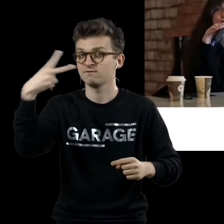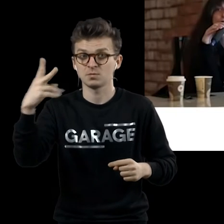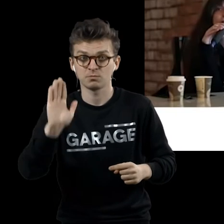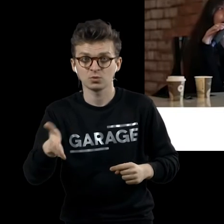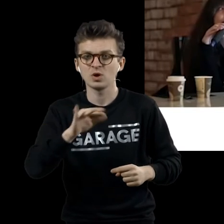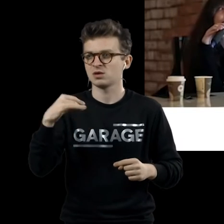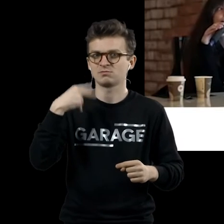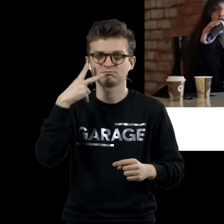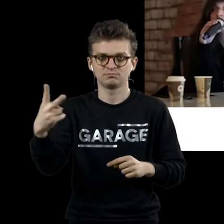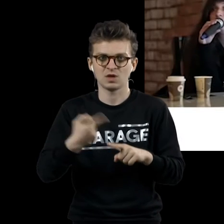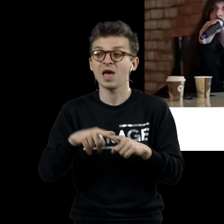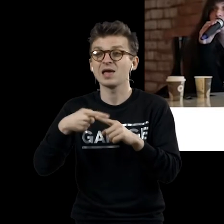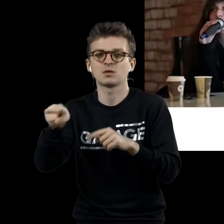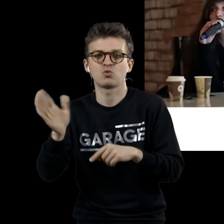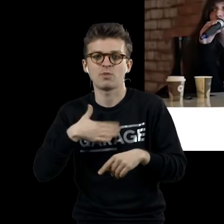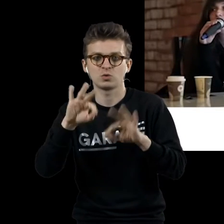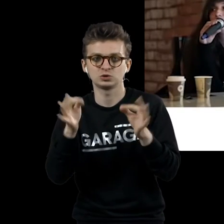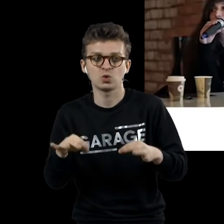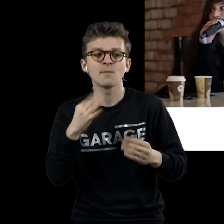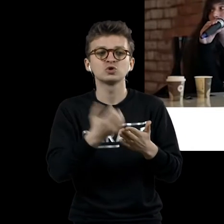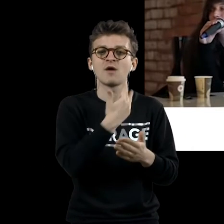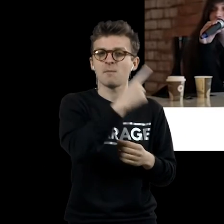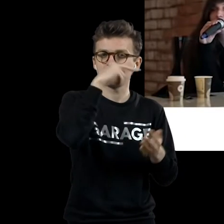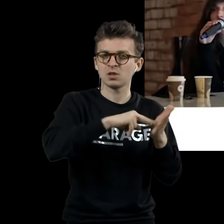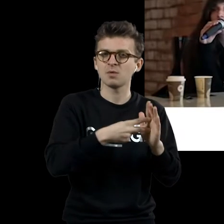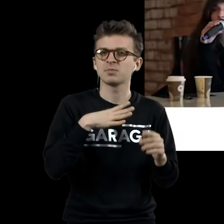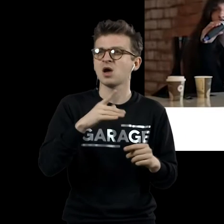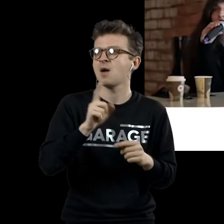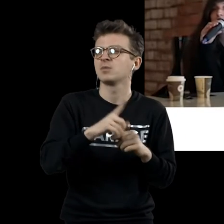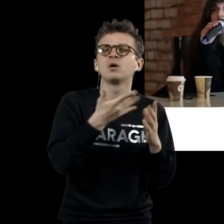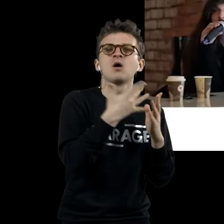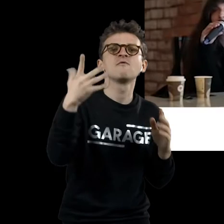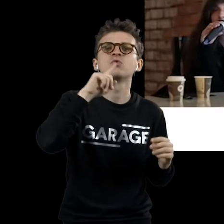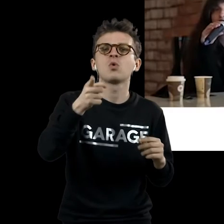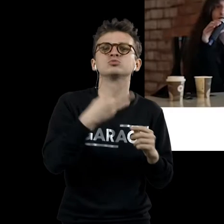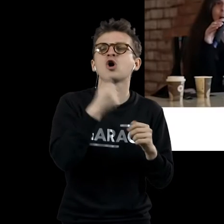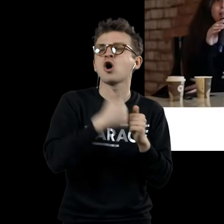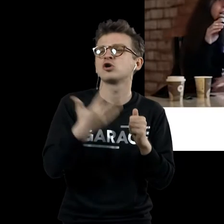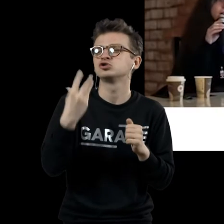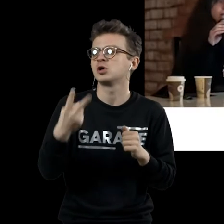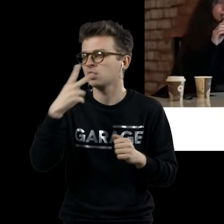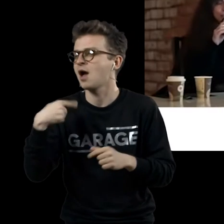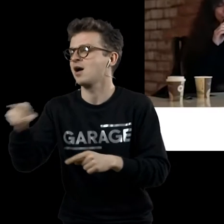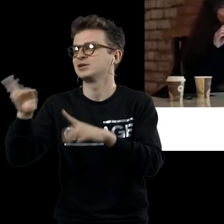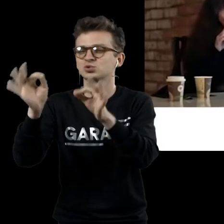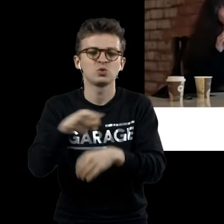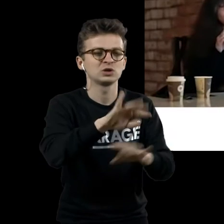таком случае надо ограничивать количество «редди-мейта» в год хотя бы, потому что есть искушение, что весь мир станет «редди-мейтом».